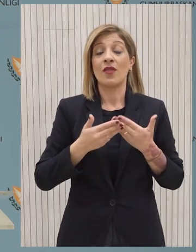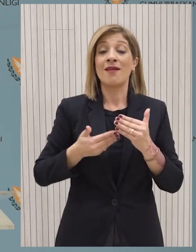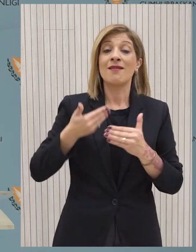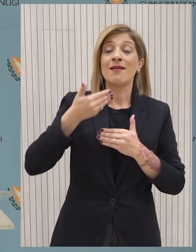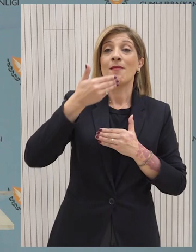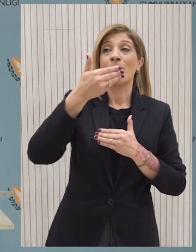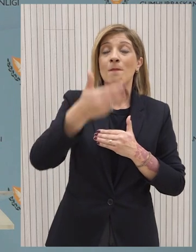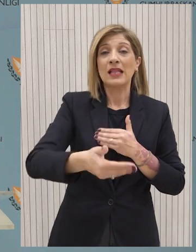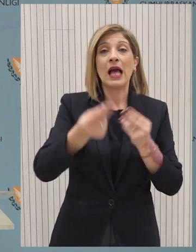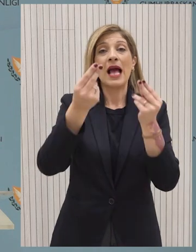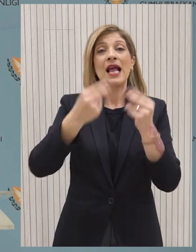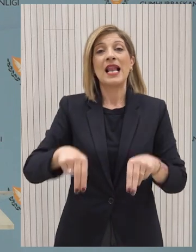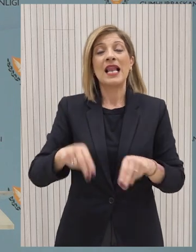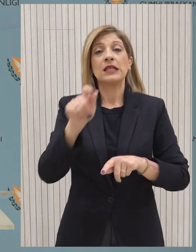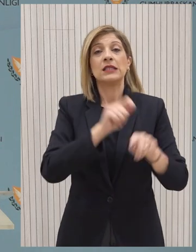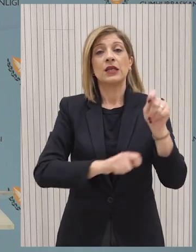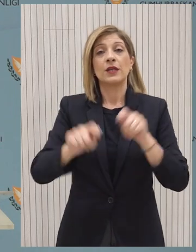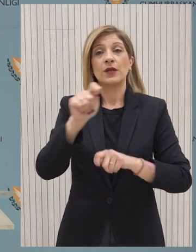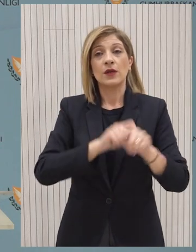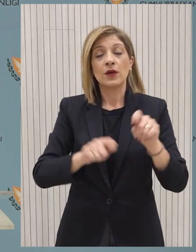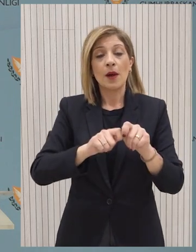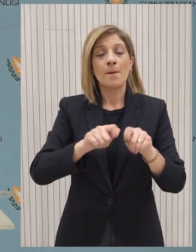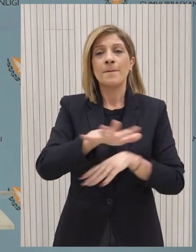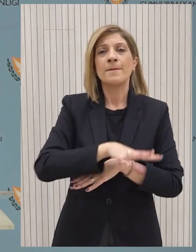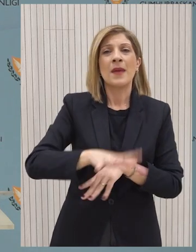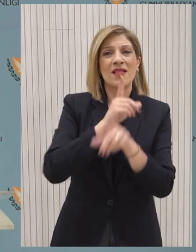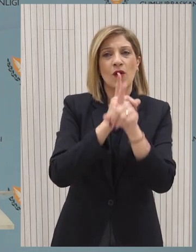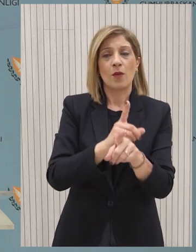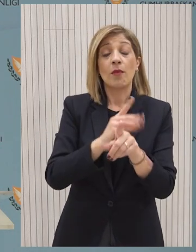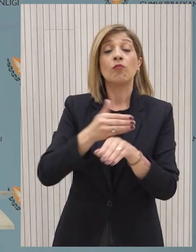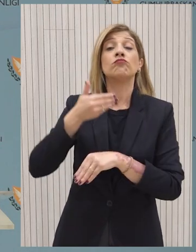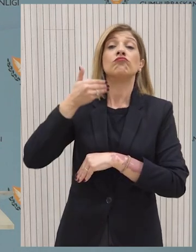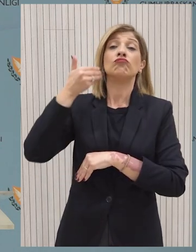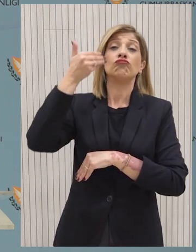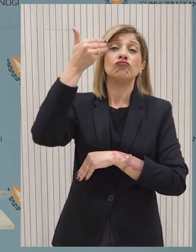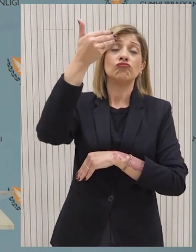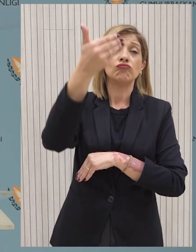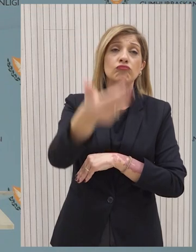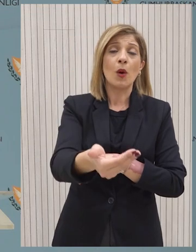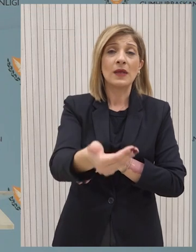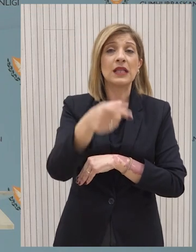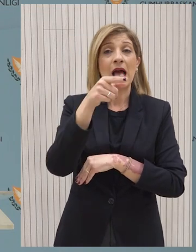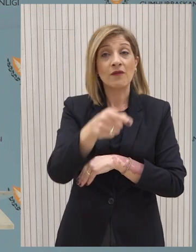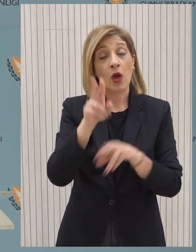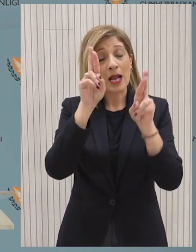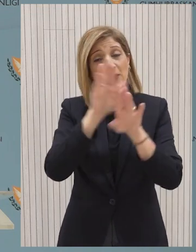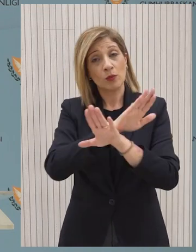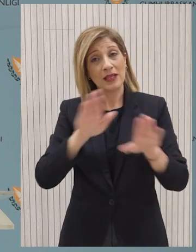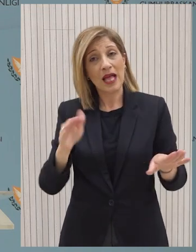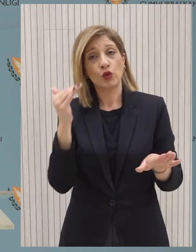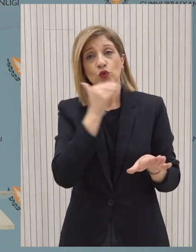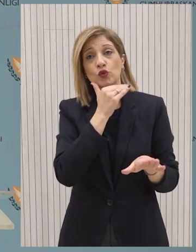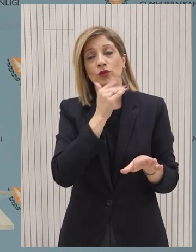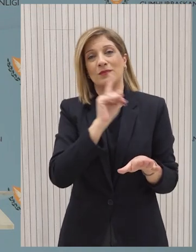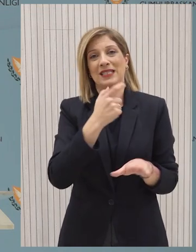και μακροπρόθεσμα που ευελπιστούμε αυτή η κρίση να αποκλιμακωθεί σύντομα και να μην χρειαστεί, αλλά εξετάζεται και αυτό η δημιουργία ενός κλειστού